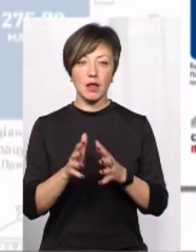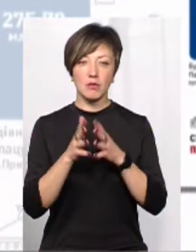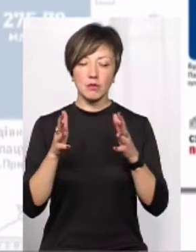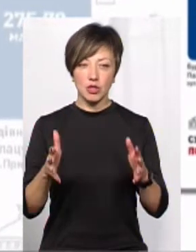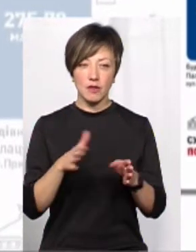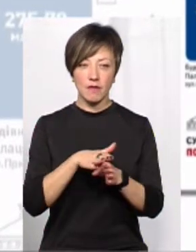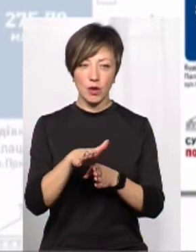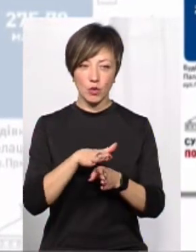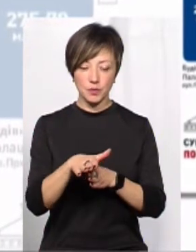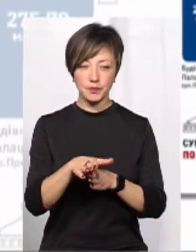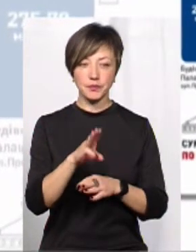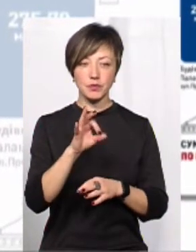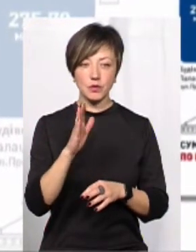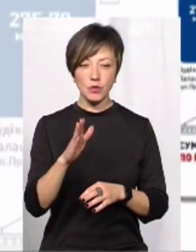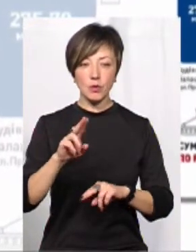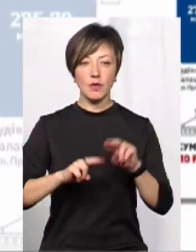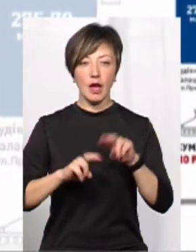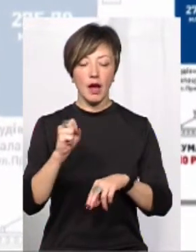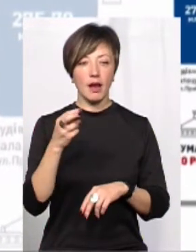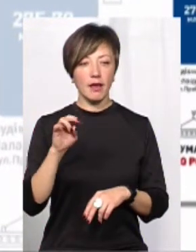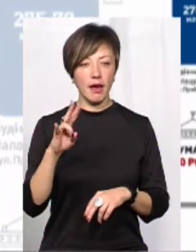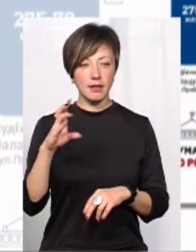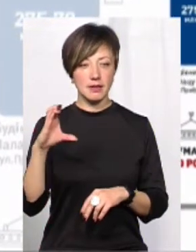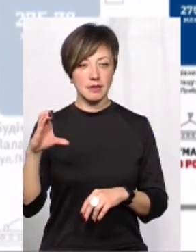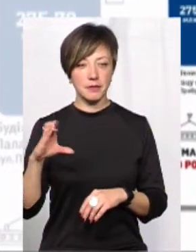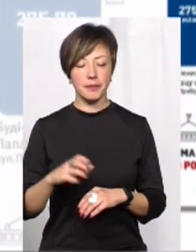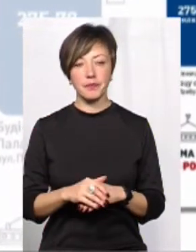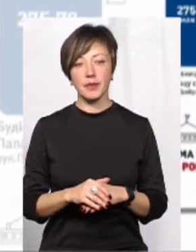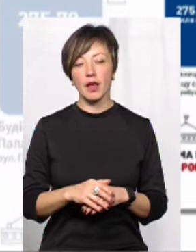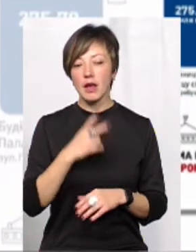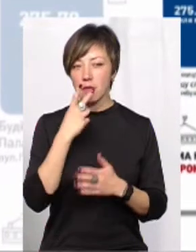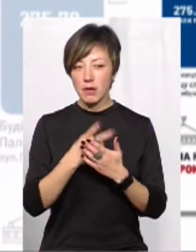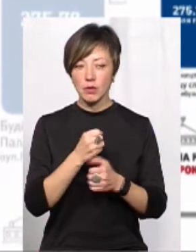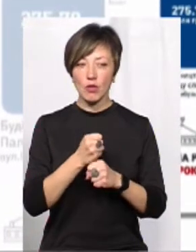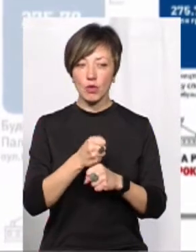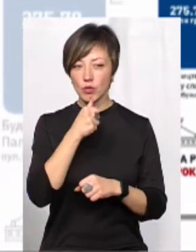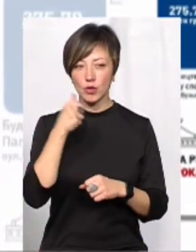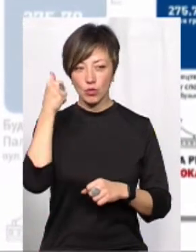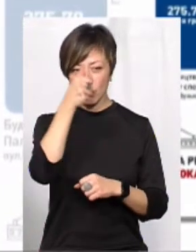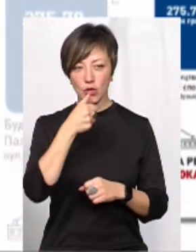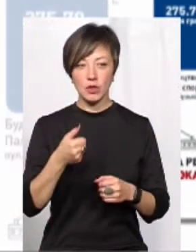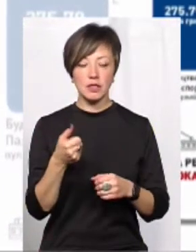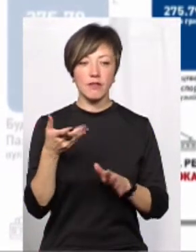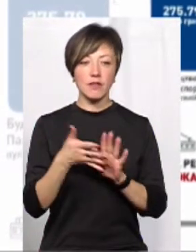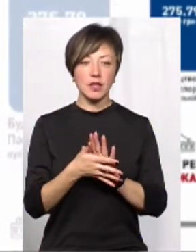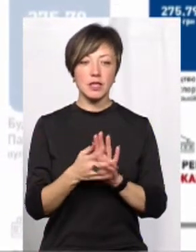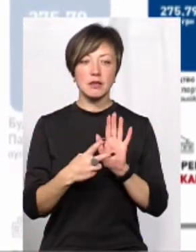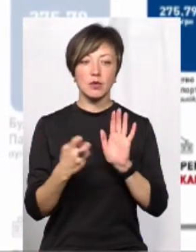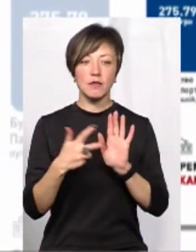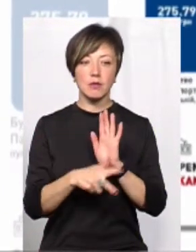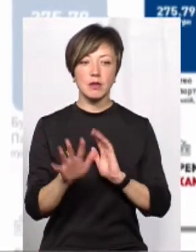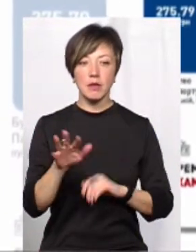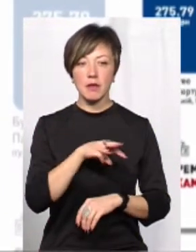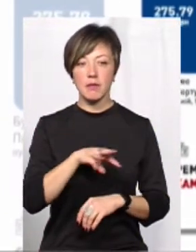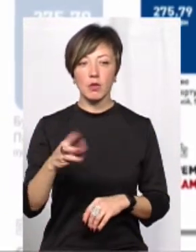найбільший підрядник – це ТОВ Будівельний Альянс. Бачимо, що на роботу у минулому році витрачено майже 785